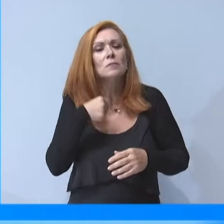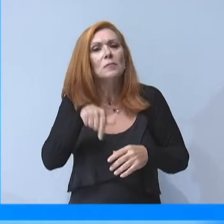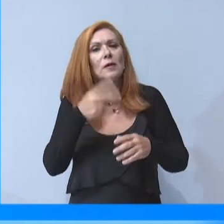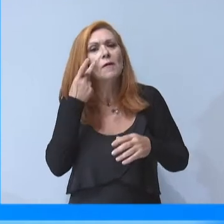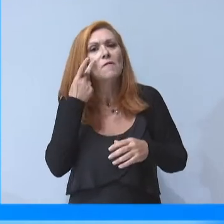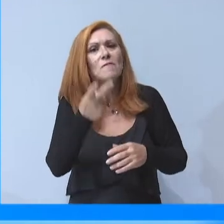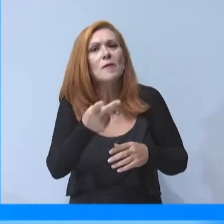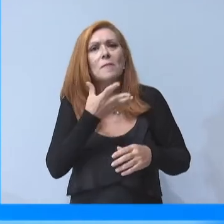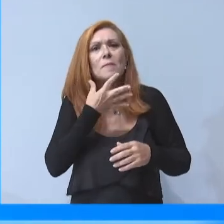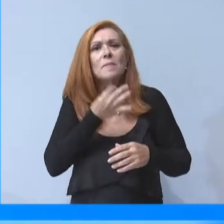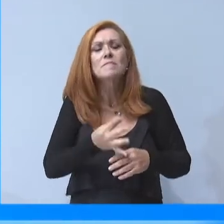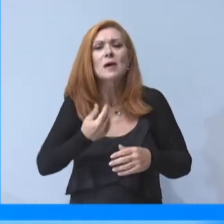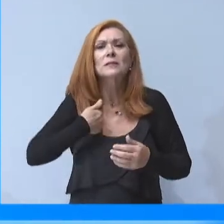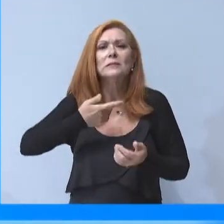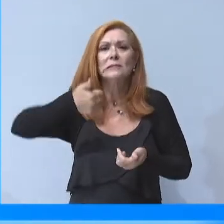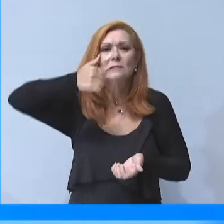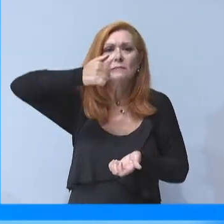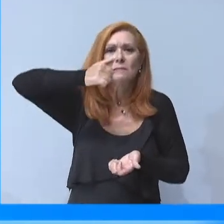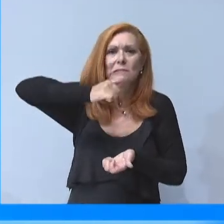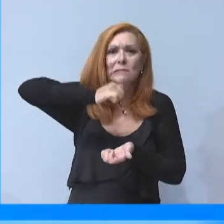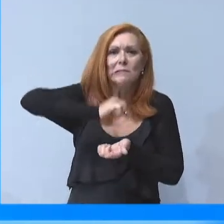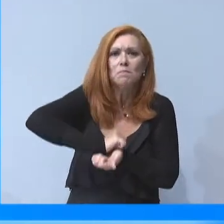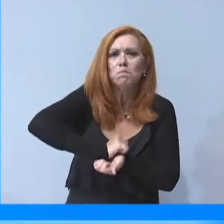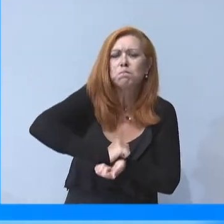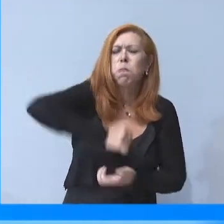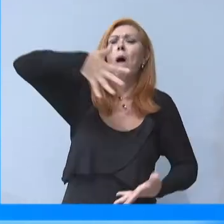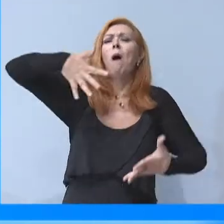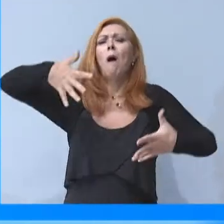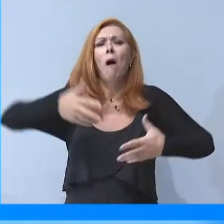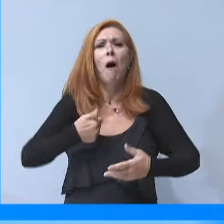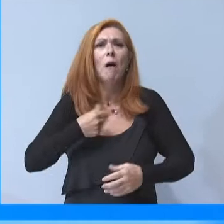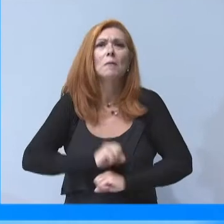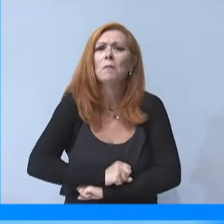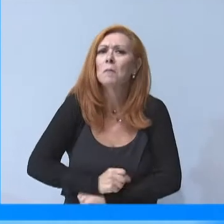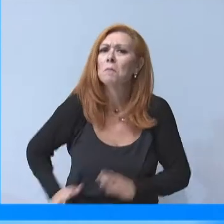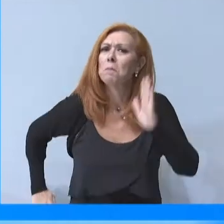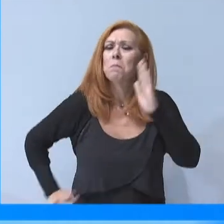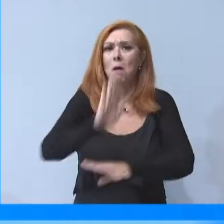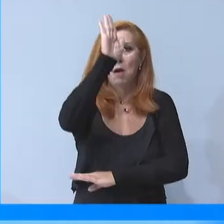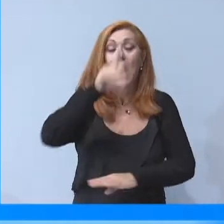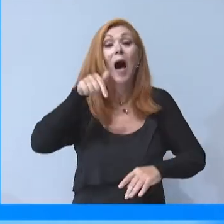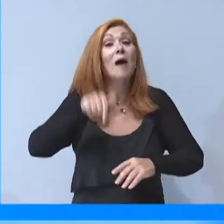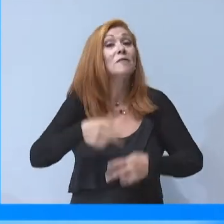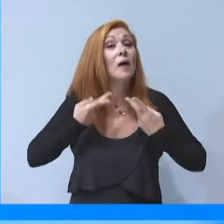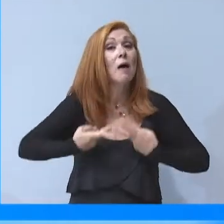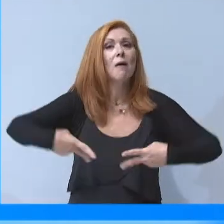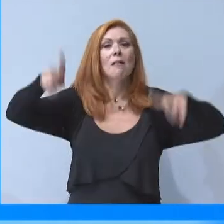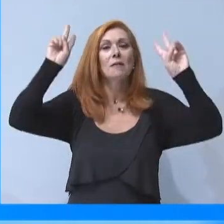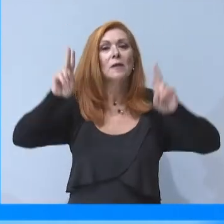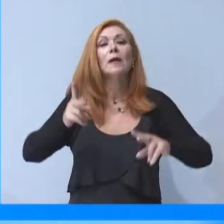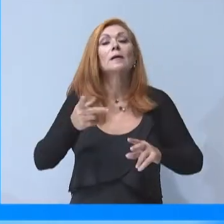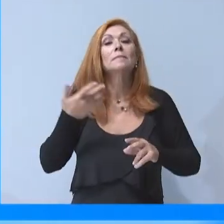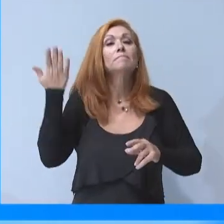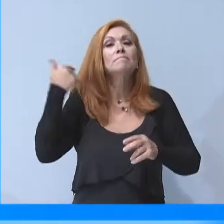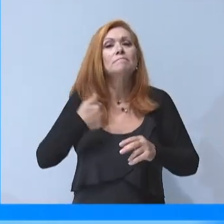συμπιασμένου ελατηρίου που απελευθερώνεται και εκτινάσεται. Και την απελευθέρωση αυτή, την απελευθέρωση από τα